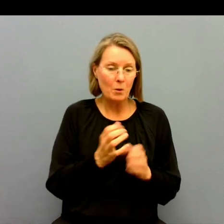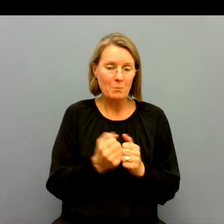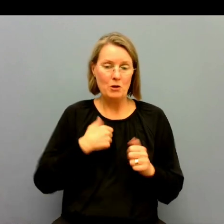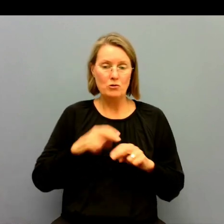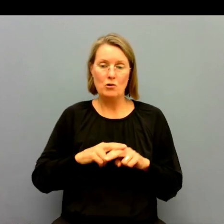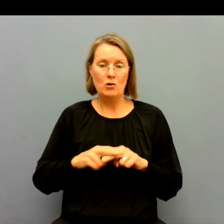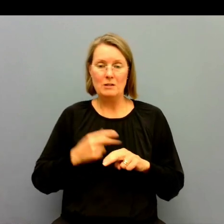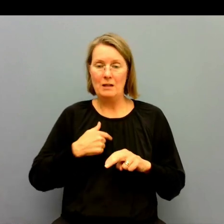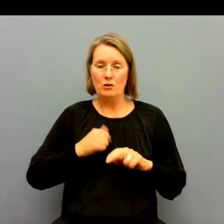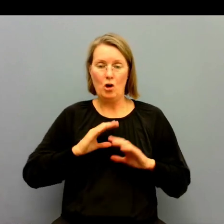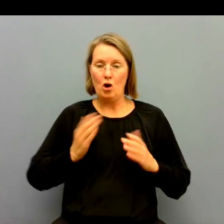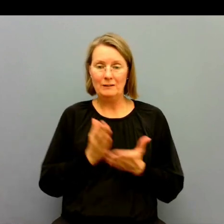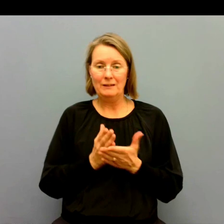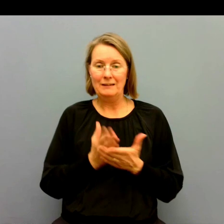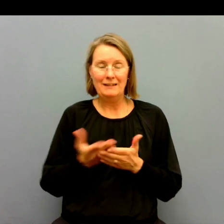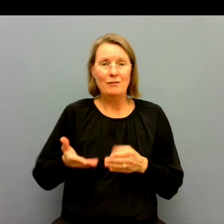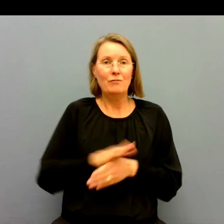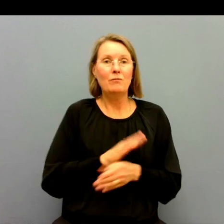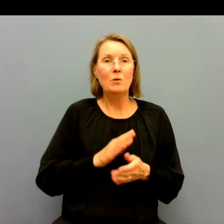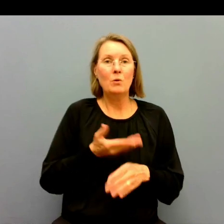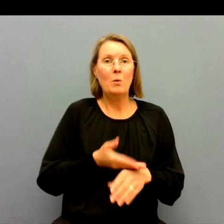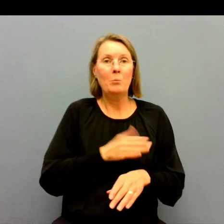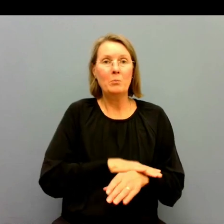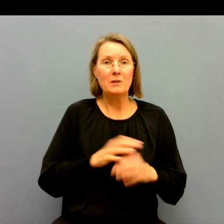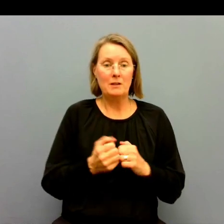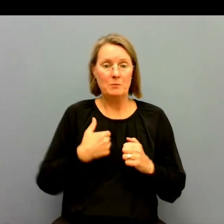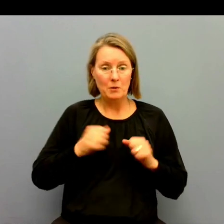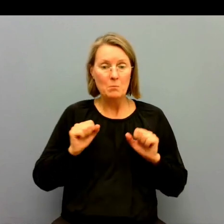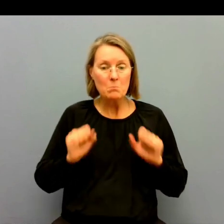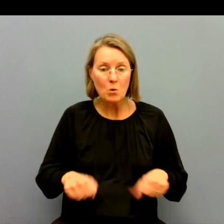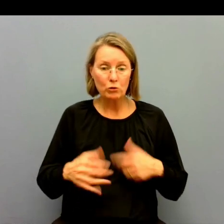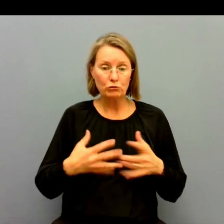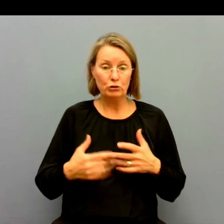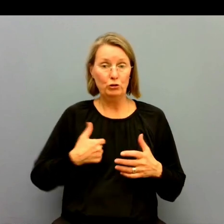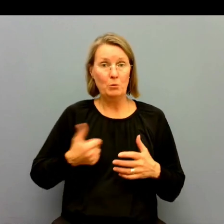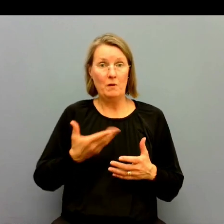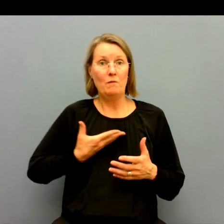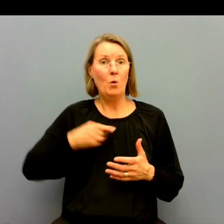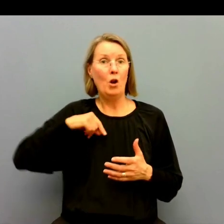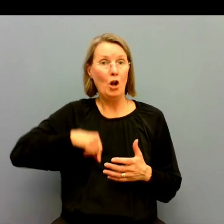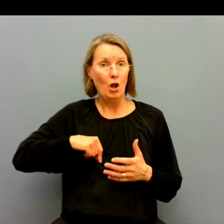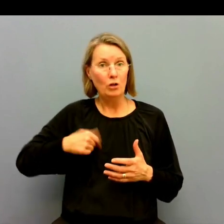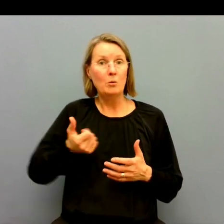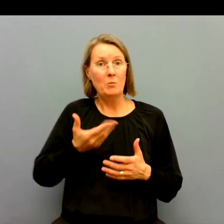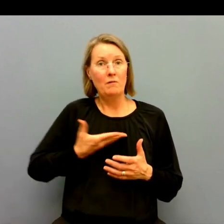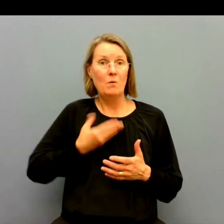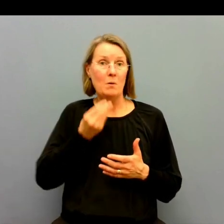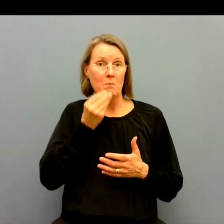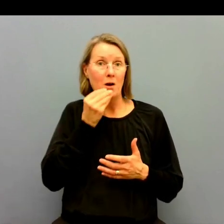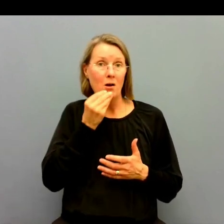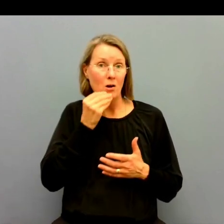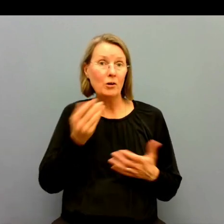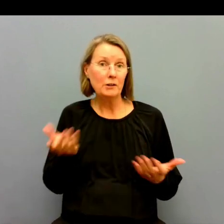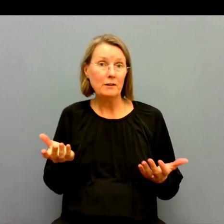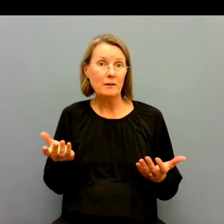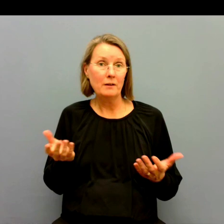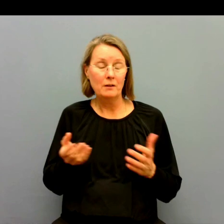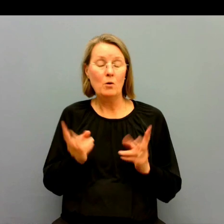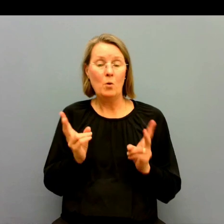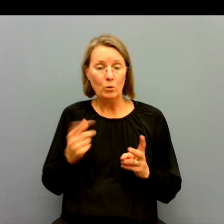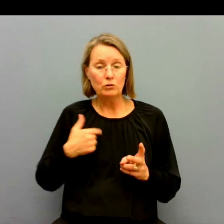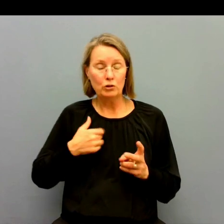kanske inte känner alltid att man har kompetensen till. Men också att man måste göra jobben. Jag behöver min lön, jag behöver mat på bordet